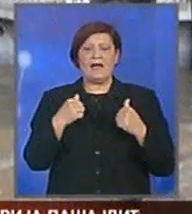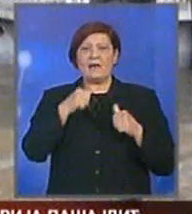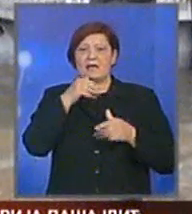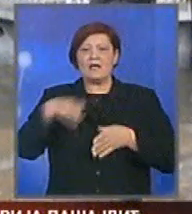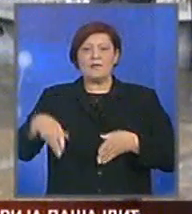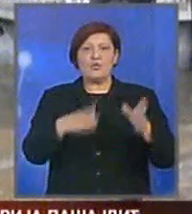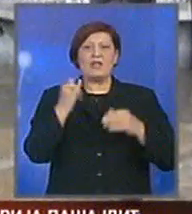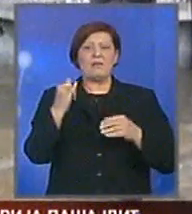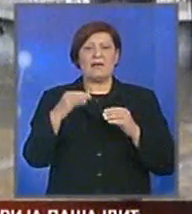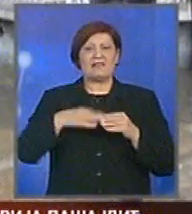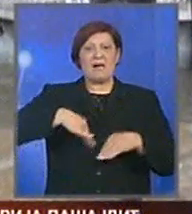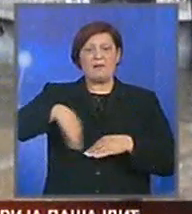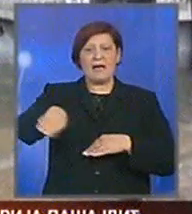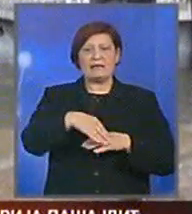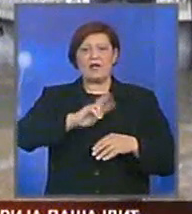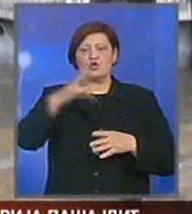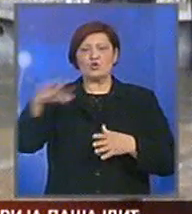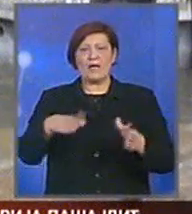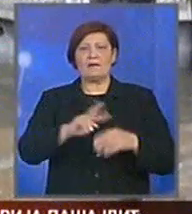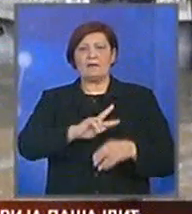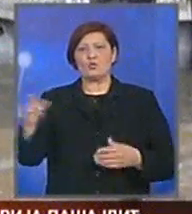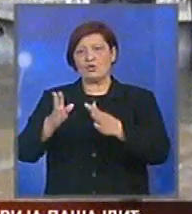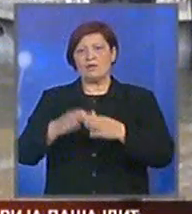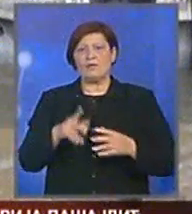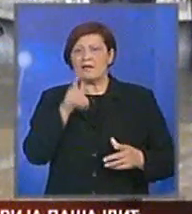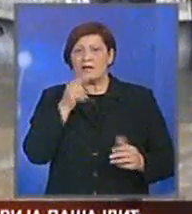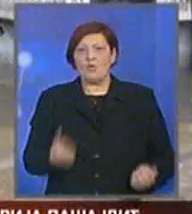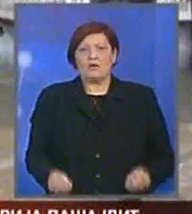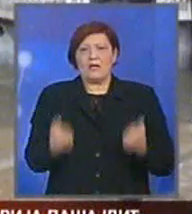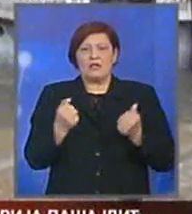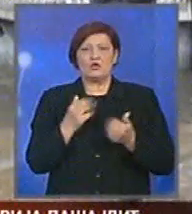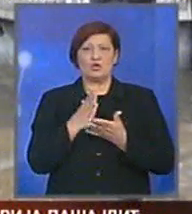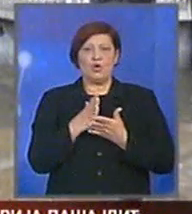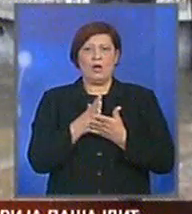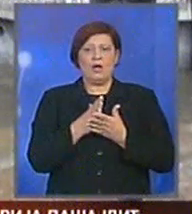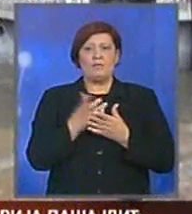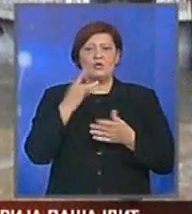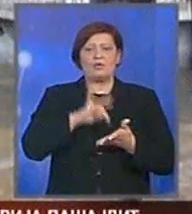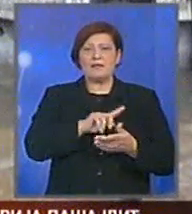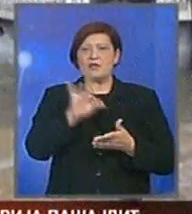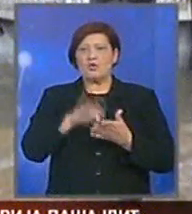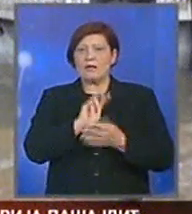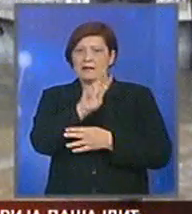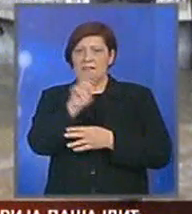magistralu i mnoge druge regionalne i lokalne ljudeve za pepkovići od menka do menka.